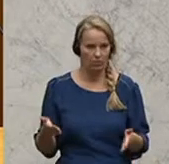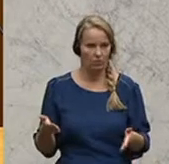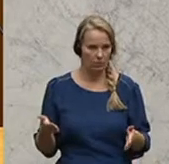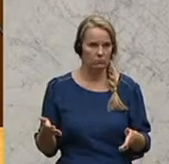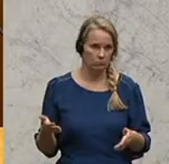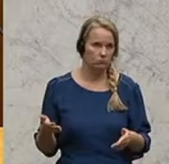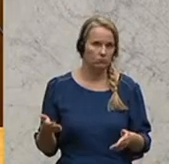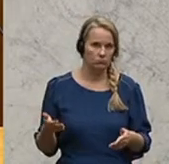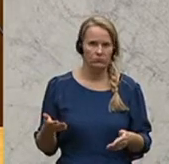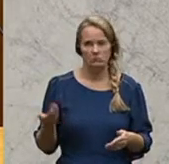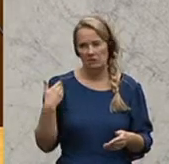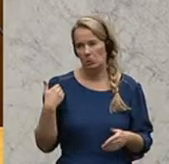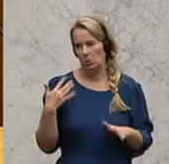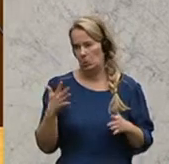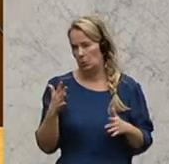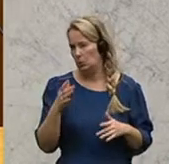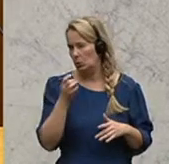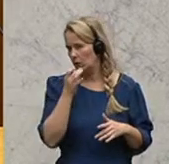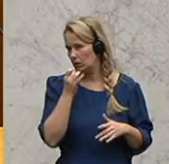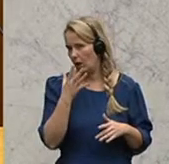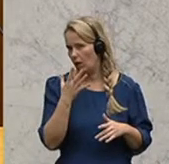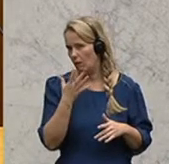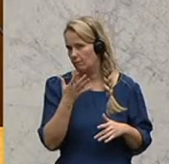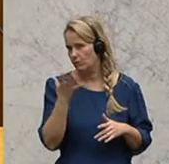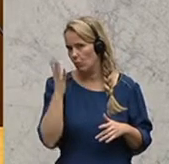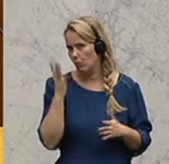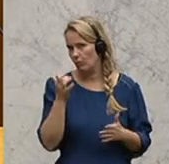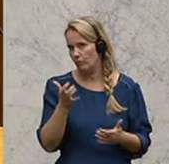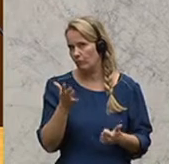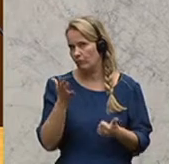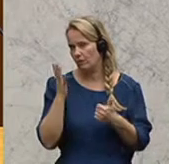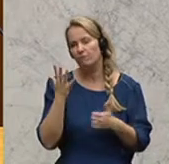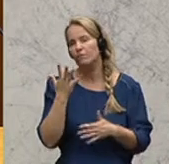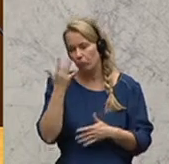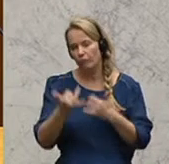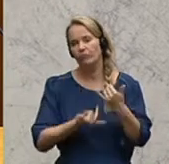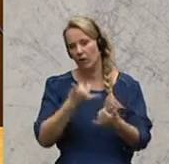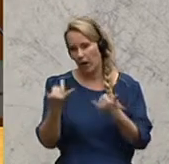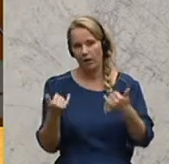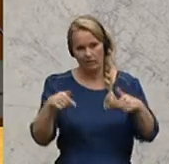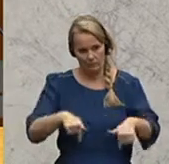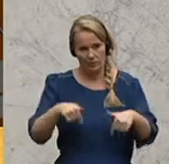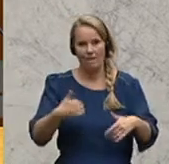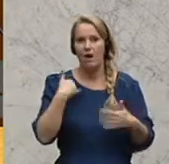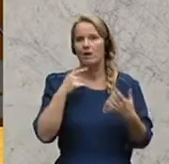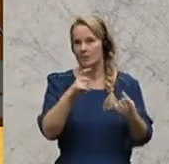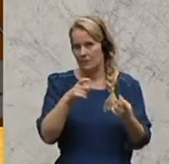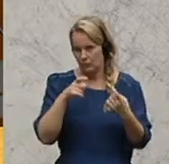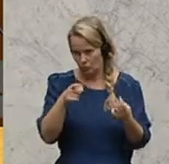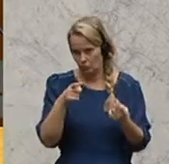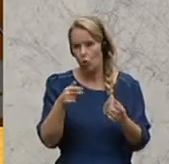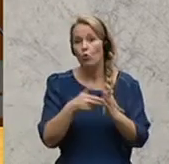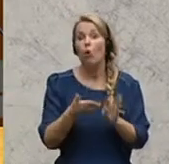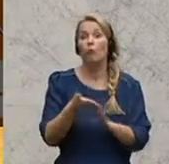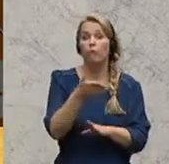vor ziemlich genau fünf, sechs, also vor fünf Jahren, wie wir hier debattiert haben, noch vor